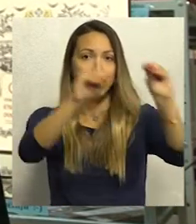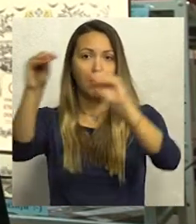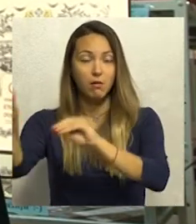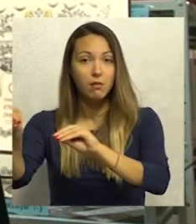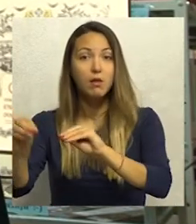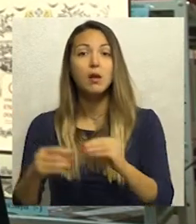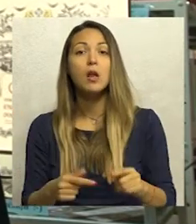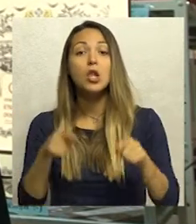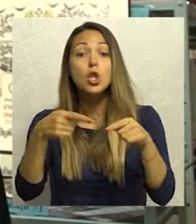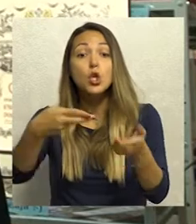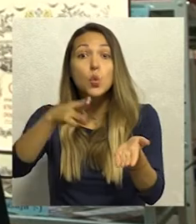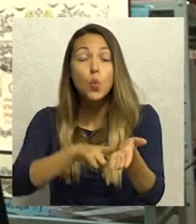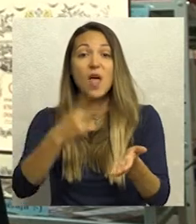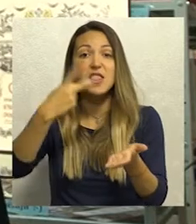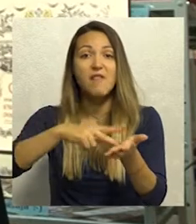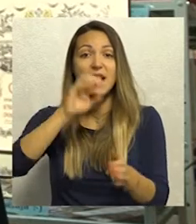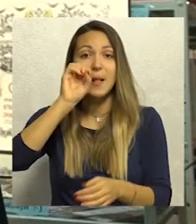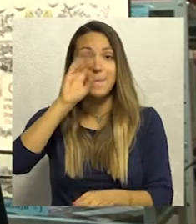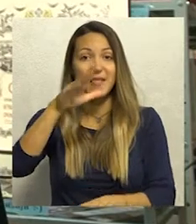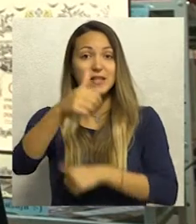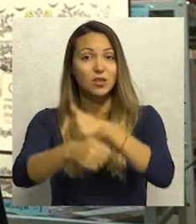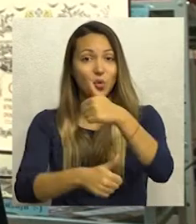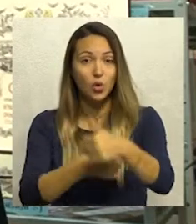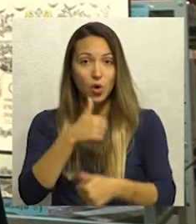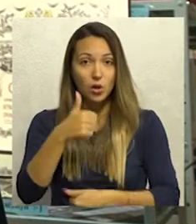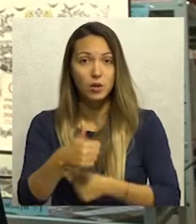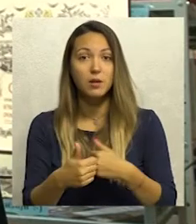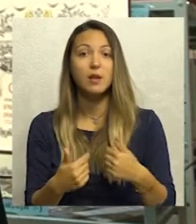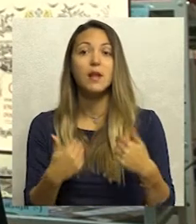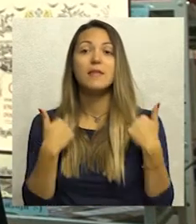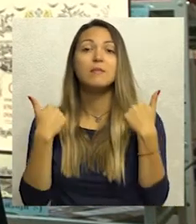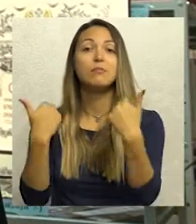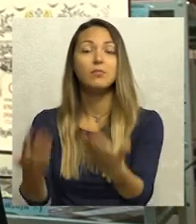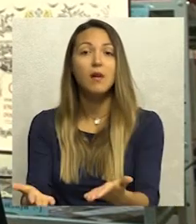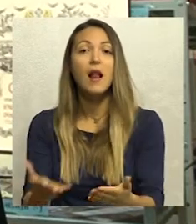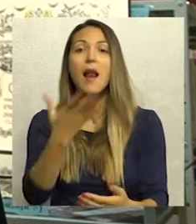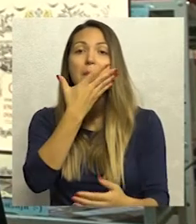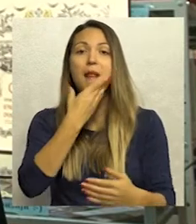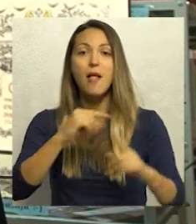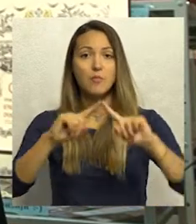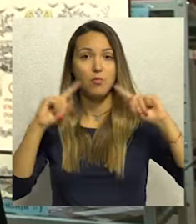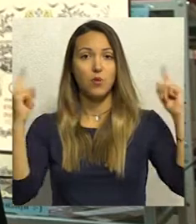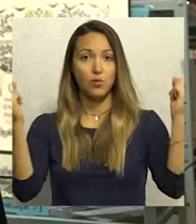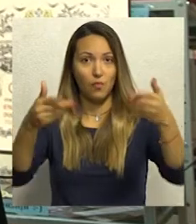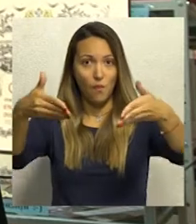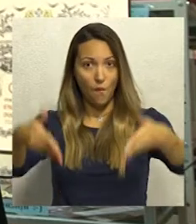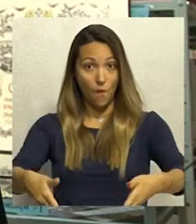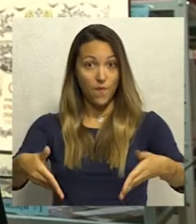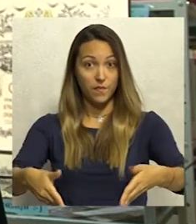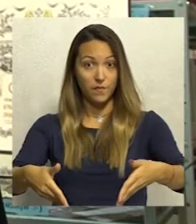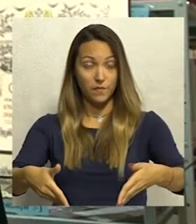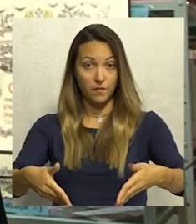dakle, tog juna 2015. godine, nam dala prelepi prostor, ovaj iz koga se danas